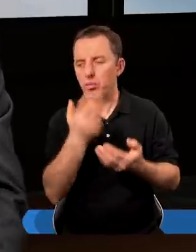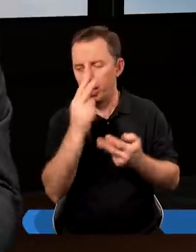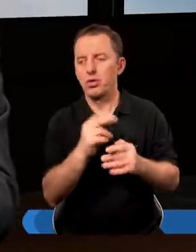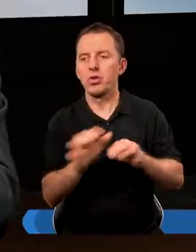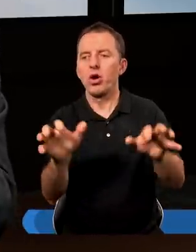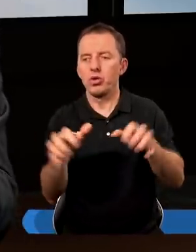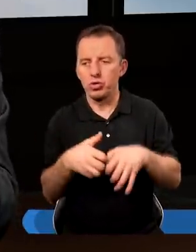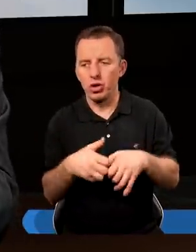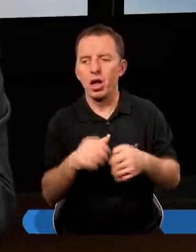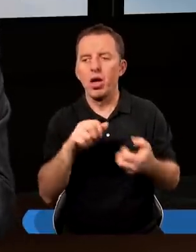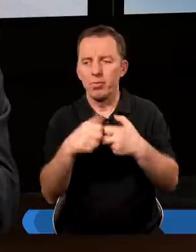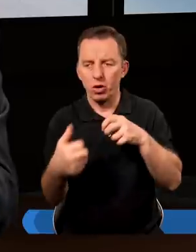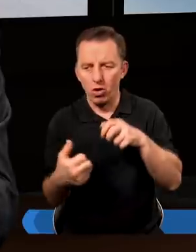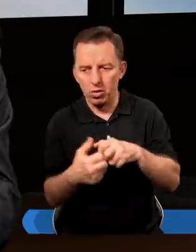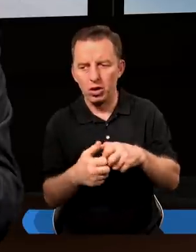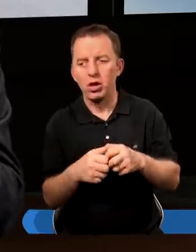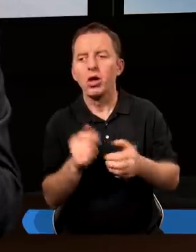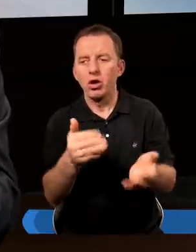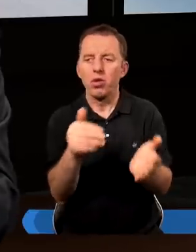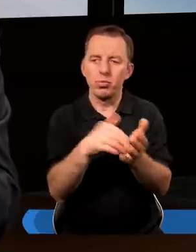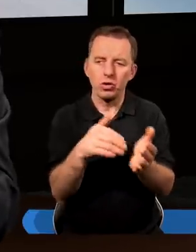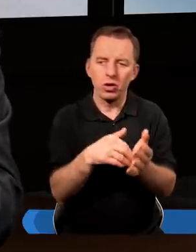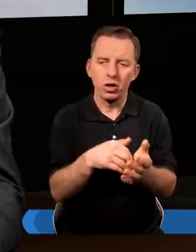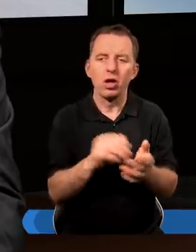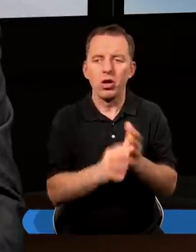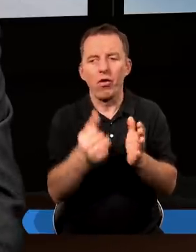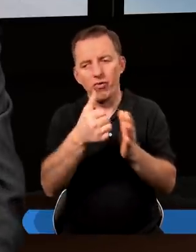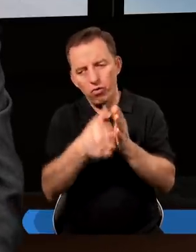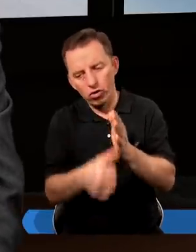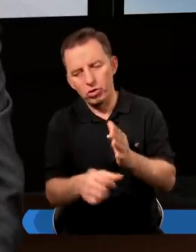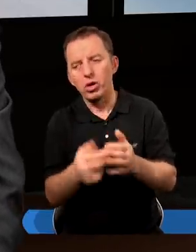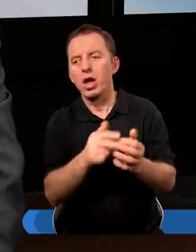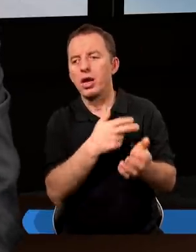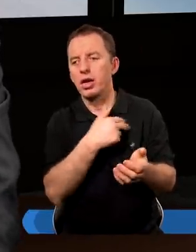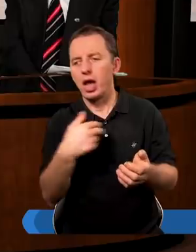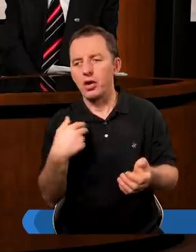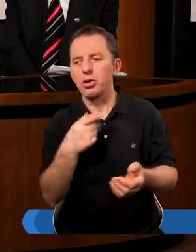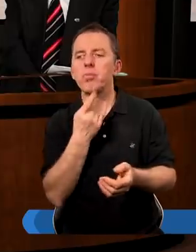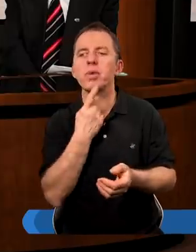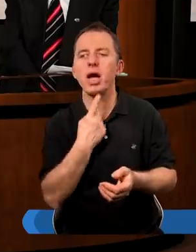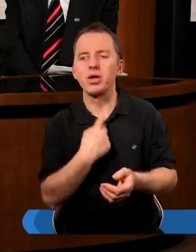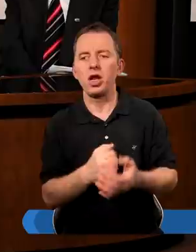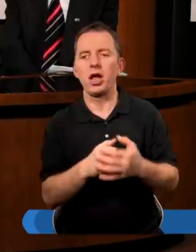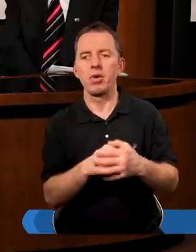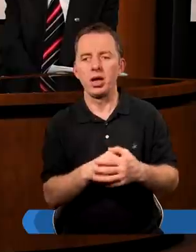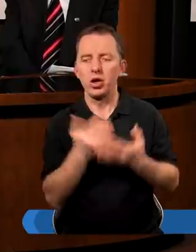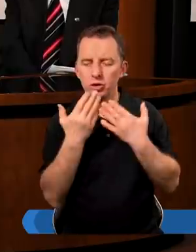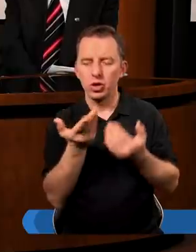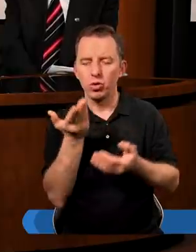chciwość. tu jest myślę główny problem rozróżnić, co jest potrzebą, a co jest tylko i wyłącznie naszym pragnieniem. Dziękuję bardzo.